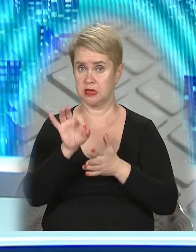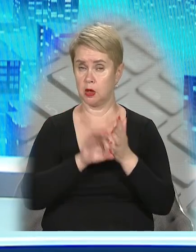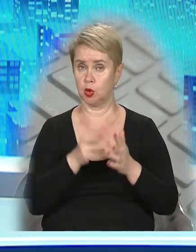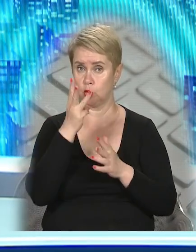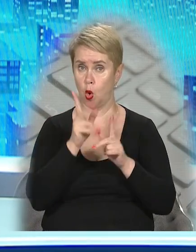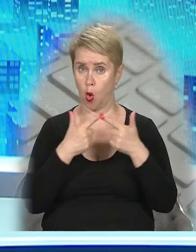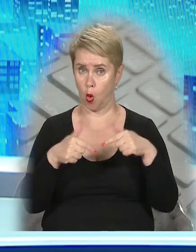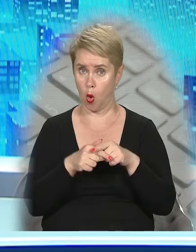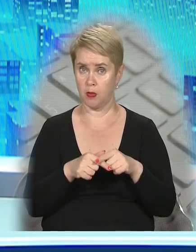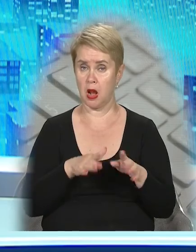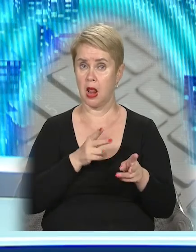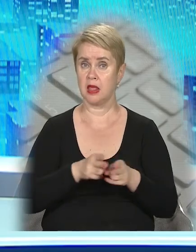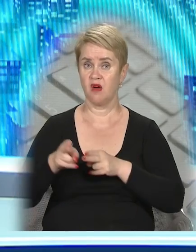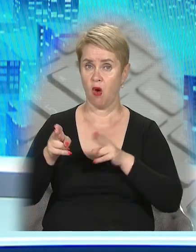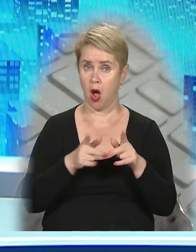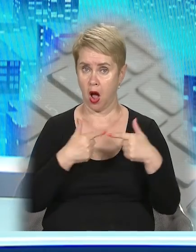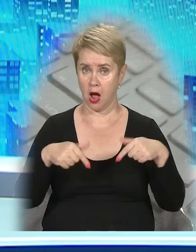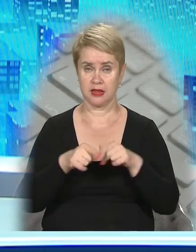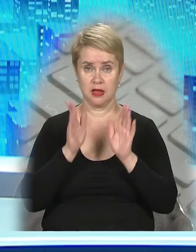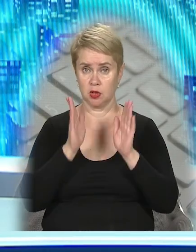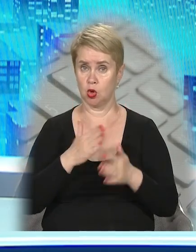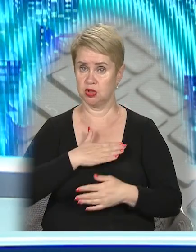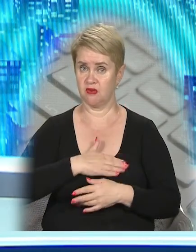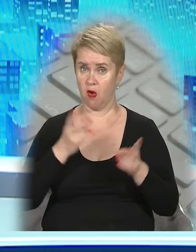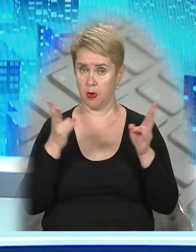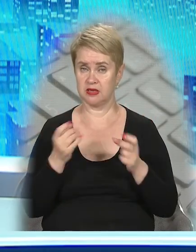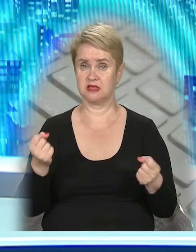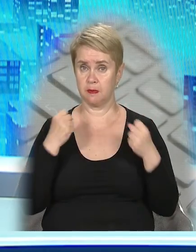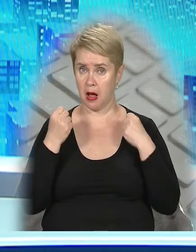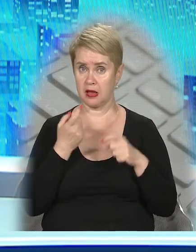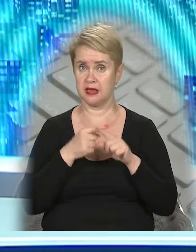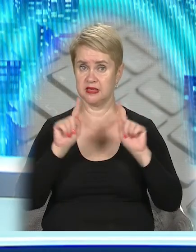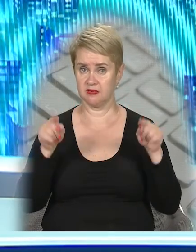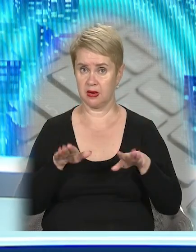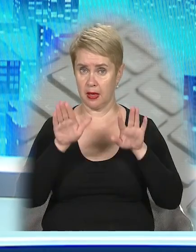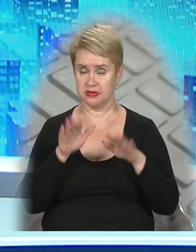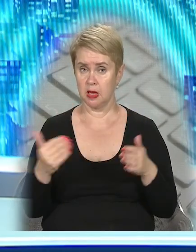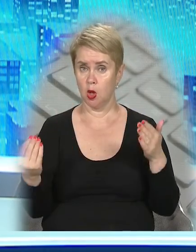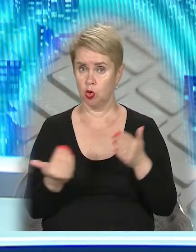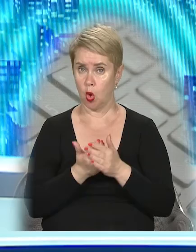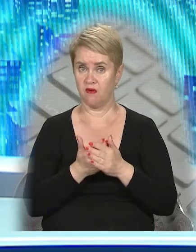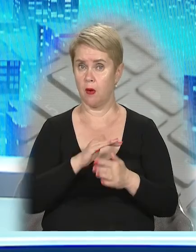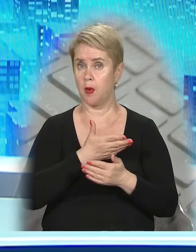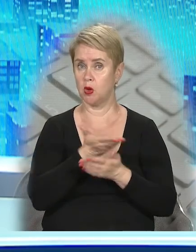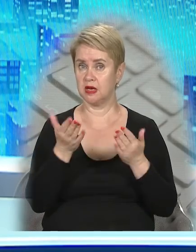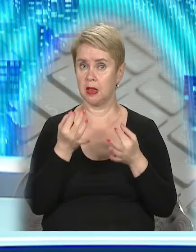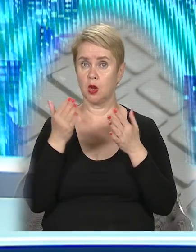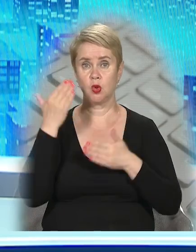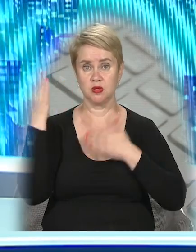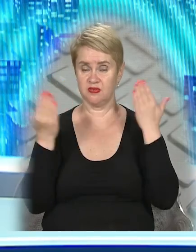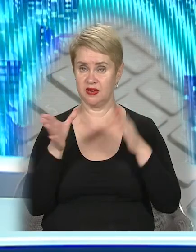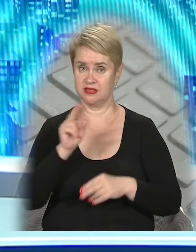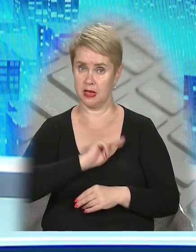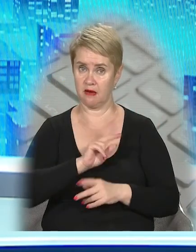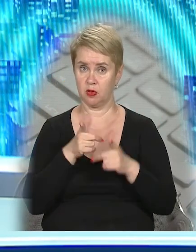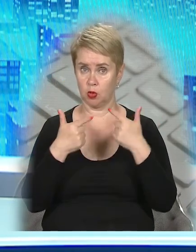трьох комплексів та льодової арени. Це не лише задовольнить потреби спортсменів, а й створить для містян нові простори для дозвілля. Всі